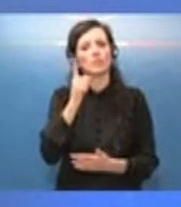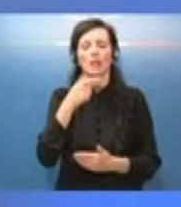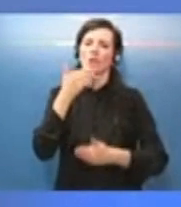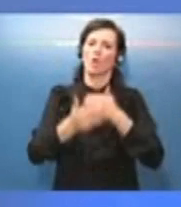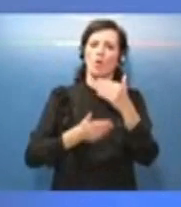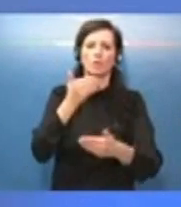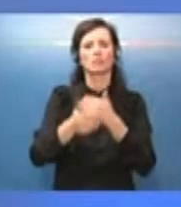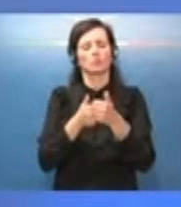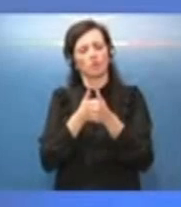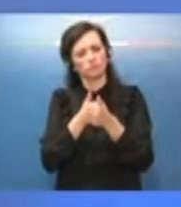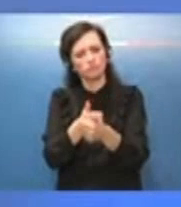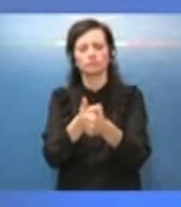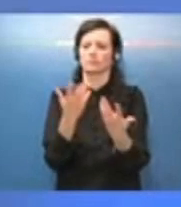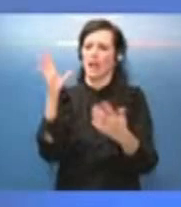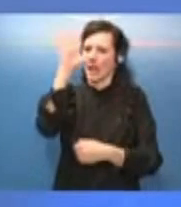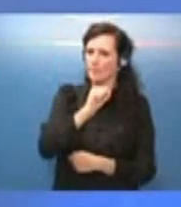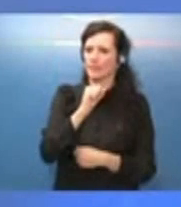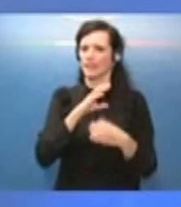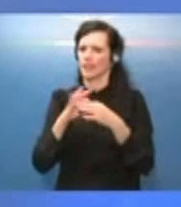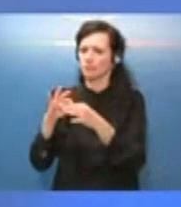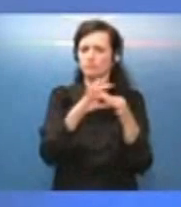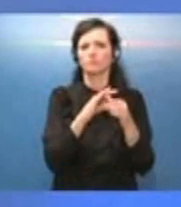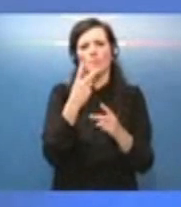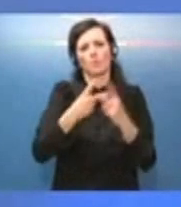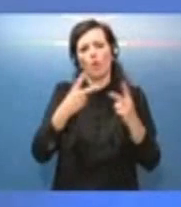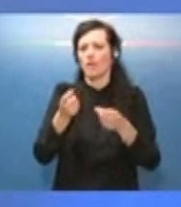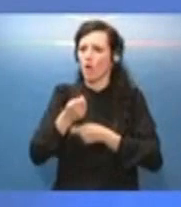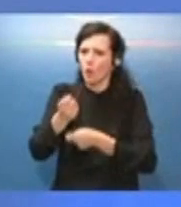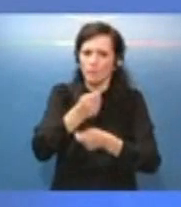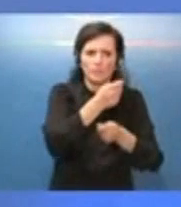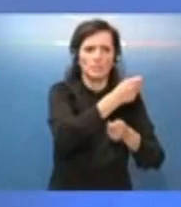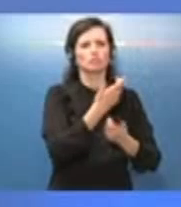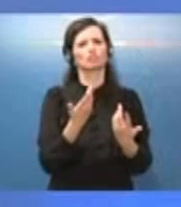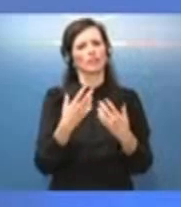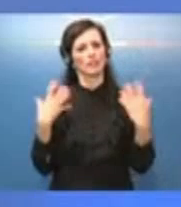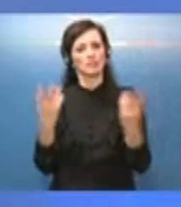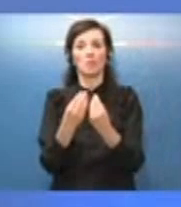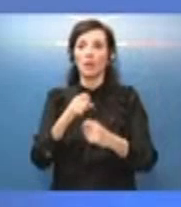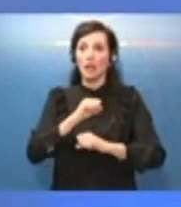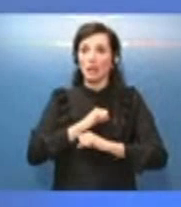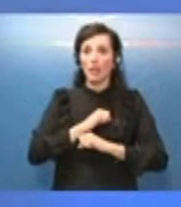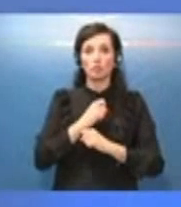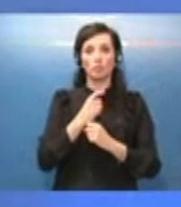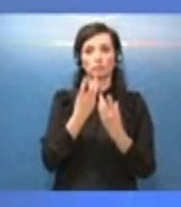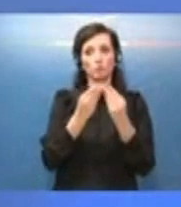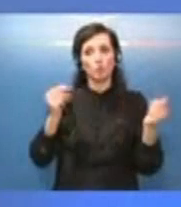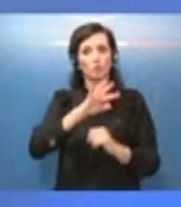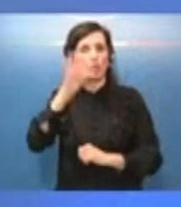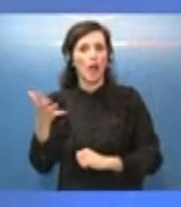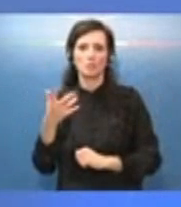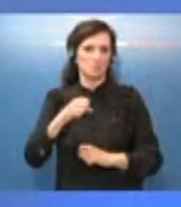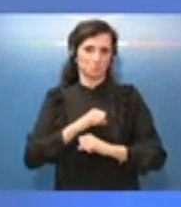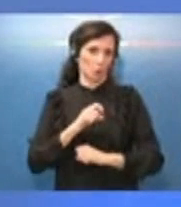capire, cercando di convincere. Non credo che ci siano molte alternative. Ma la terza,